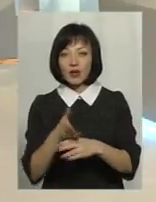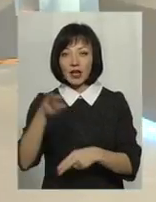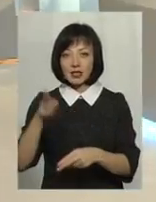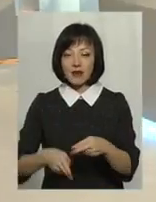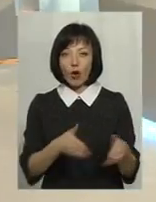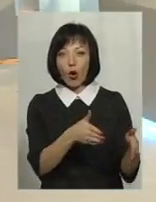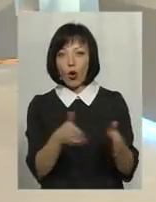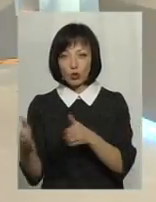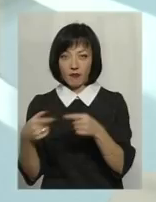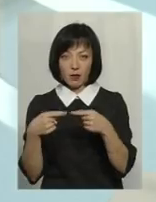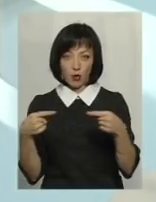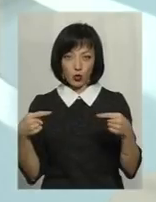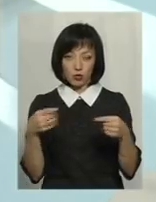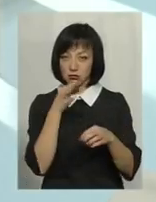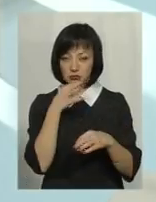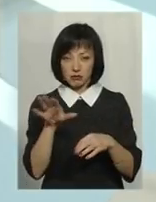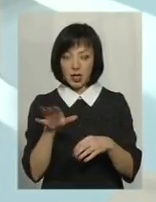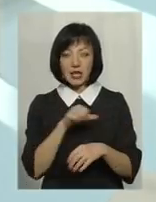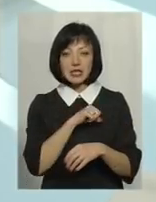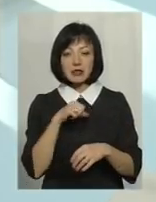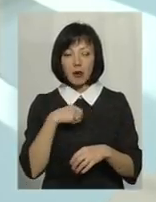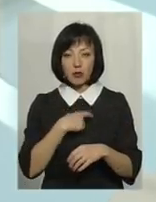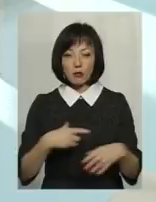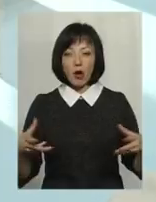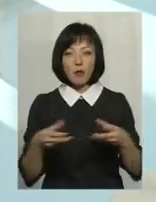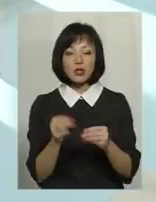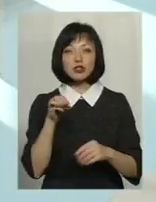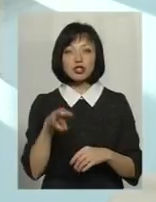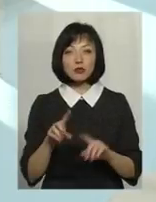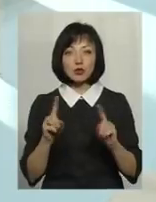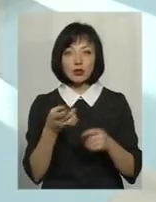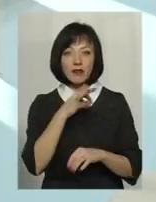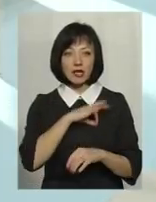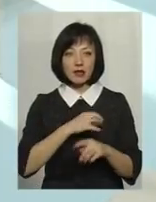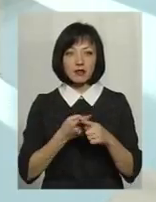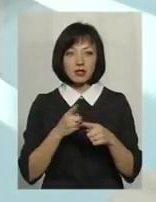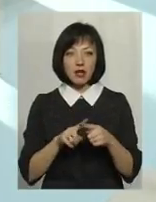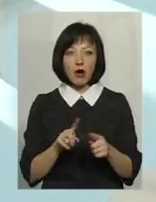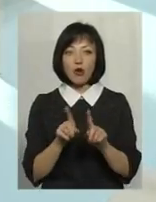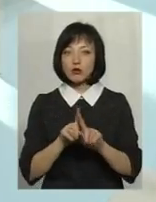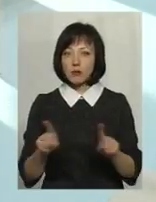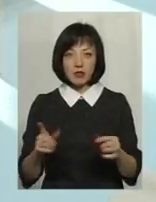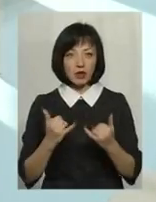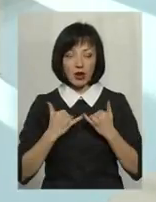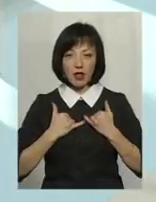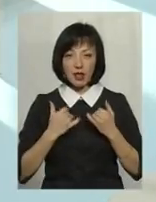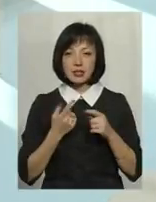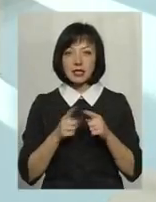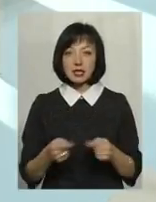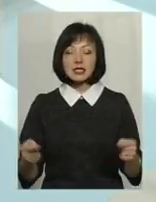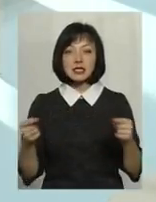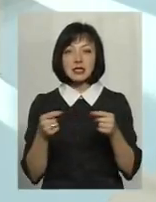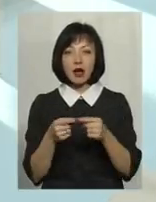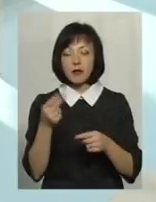готовий продукт. І сама по собі кооперація, вона ще чим дуже ефективна, тому що особливо для нас, тому що саме